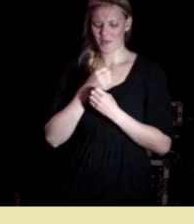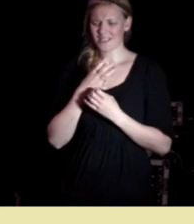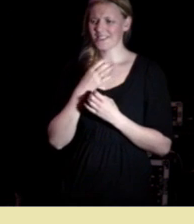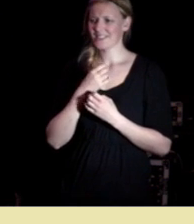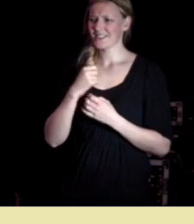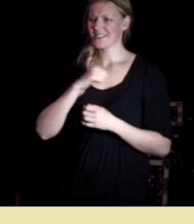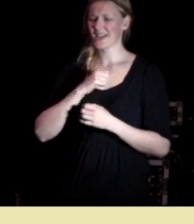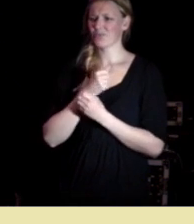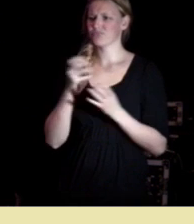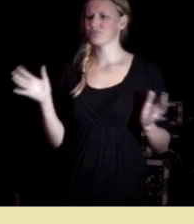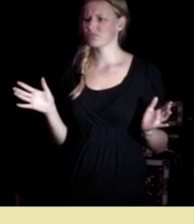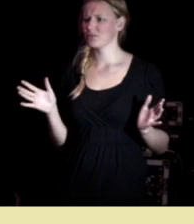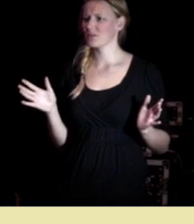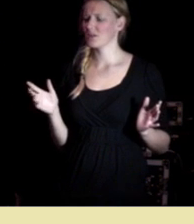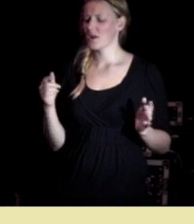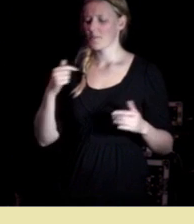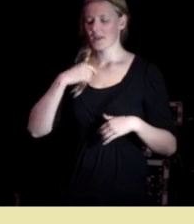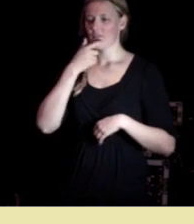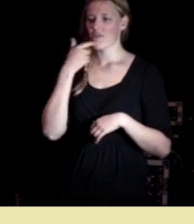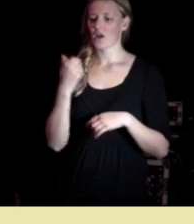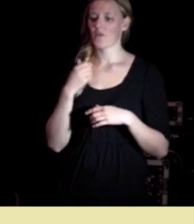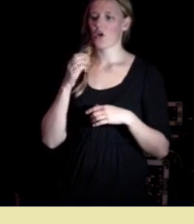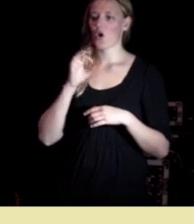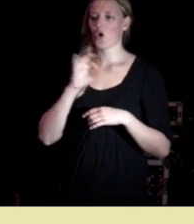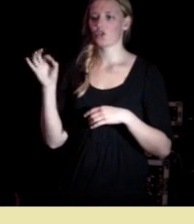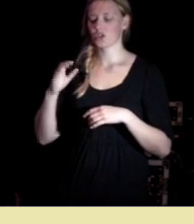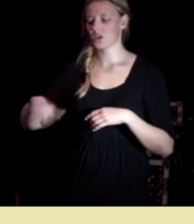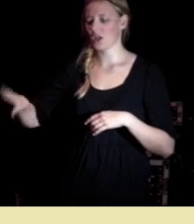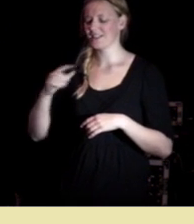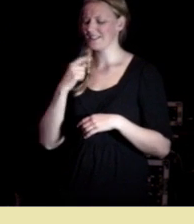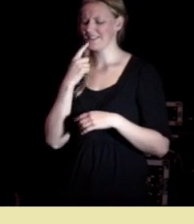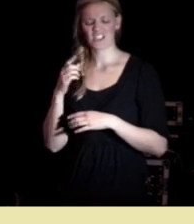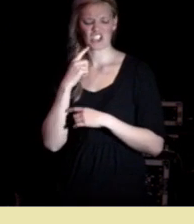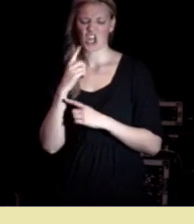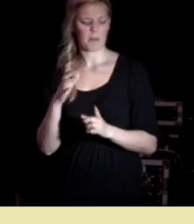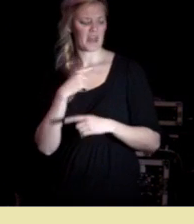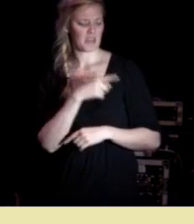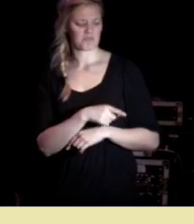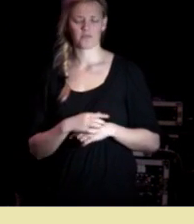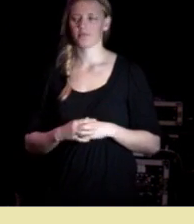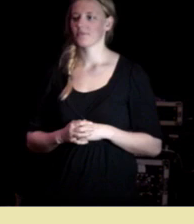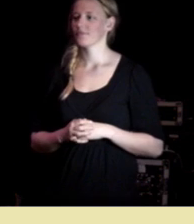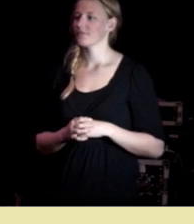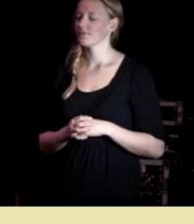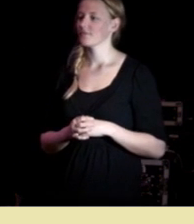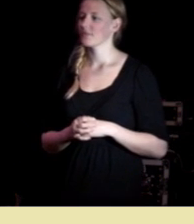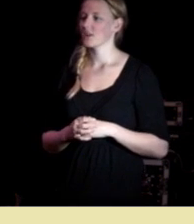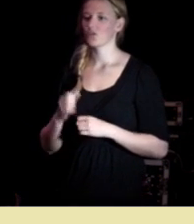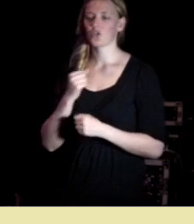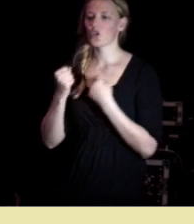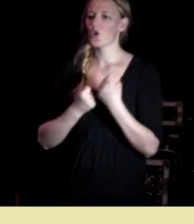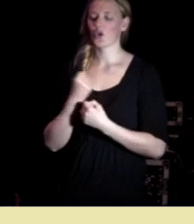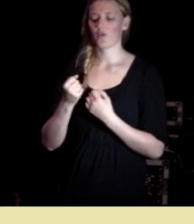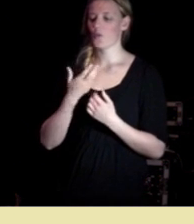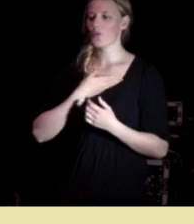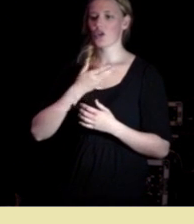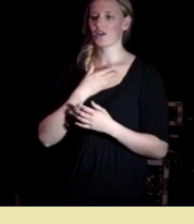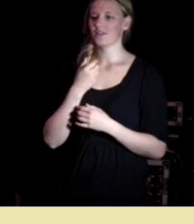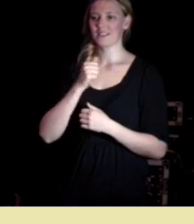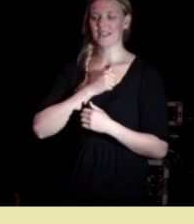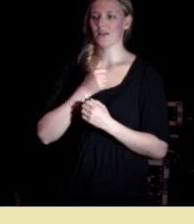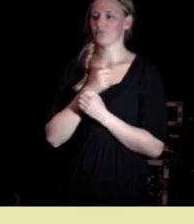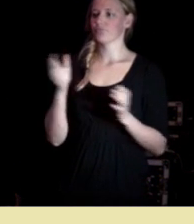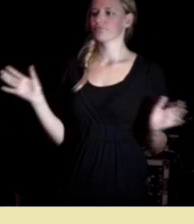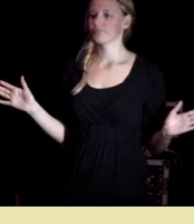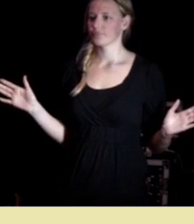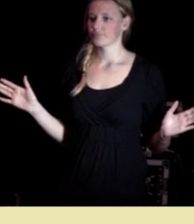jeg husker min far oppe i Østerdagen sa en gang til meg ikke skap deg guttson altså vi skal ikke gjøre for mye ut av oss selv og